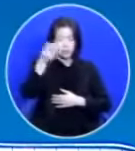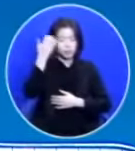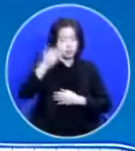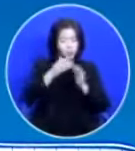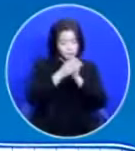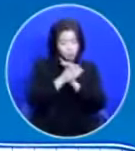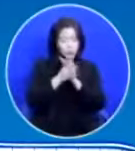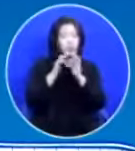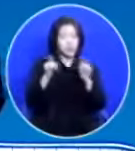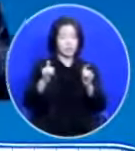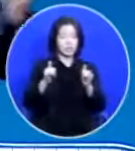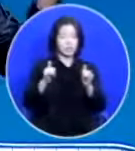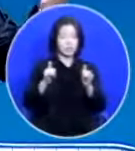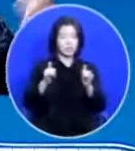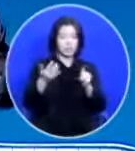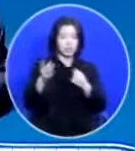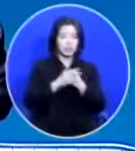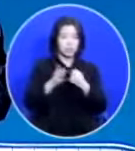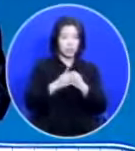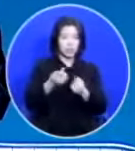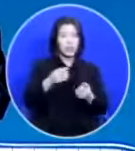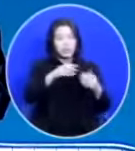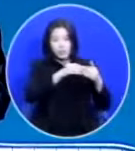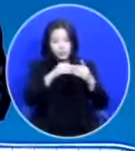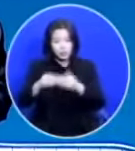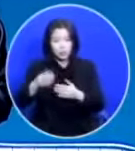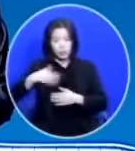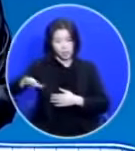여러분을 쉽게 기도하도록 끌고 가세요